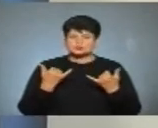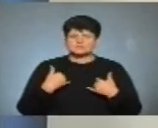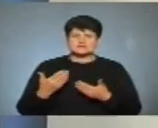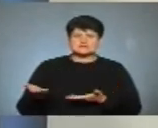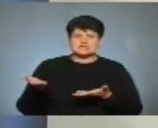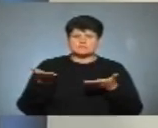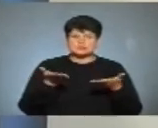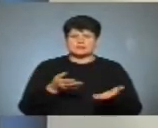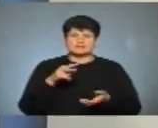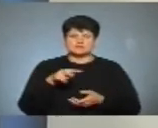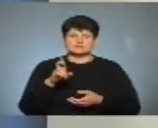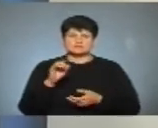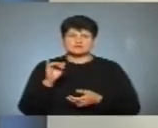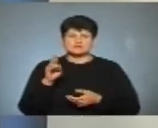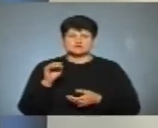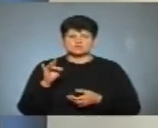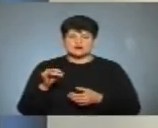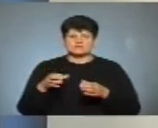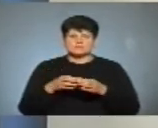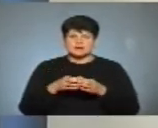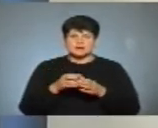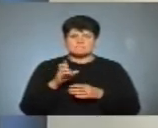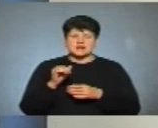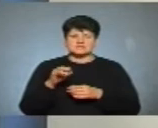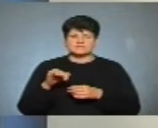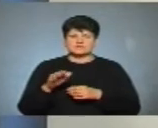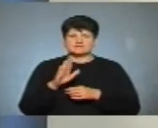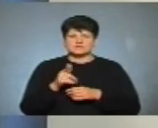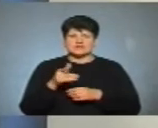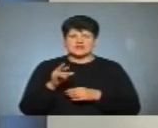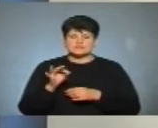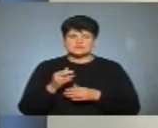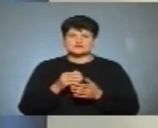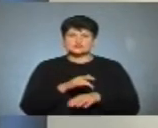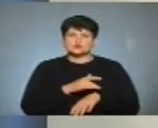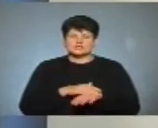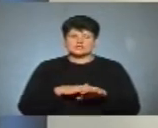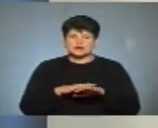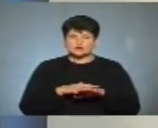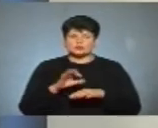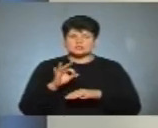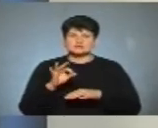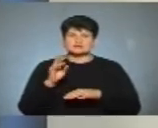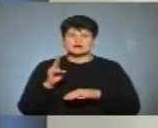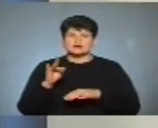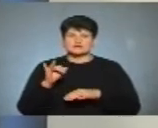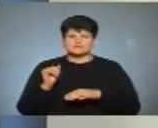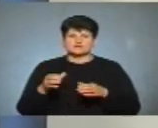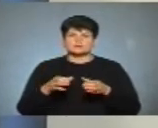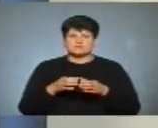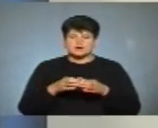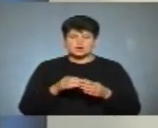запросили Леоніда Бецюру від партії «Батьківщина», Віктора Гевка від «Слуги народу», Олександра Кравчука від партії